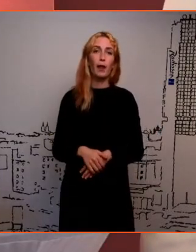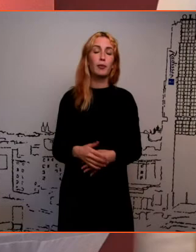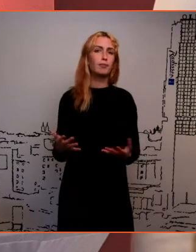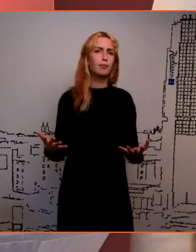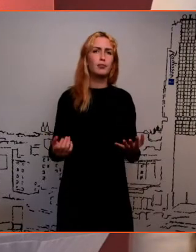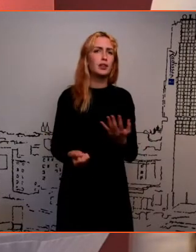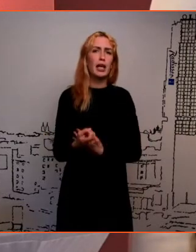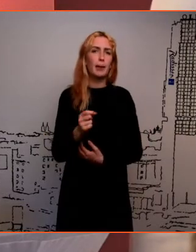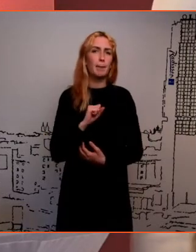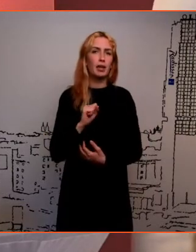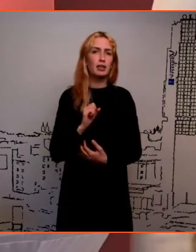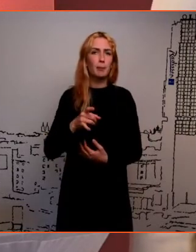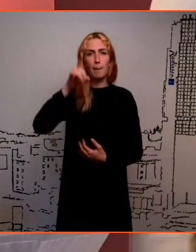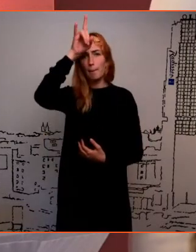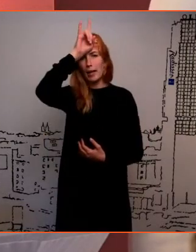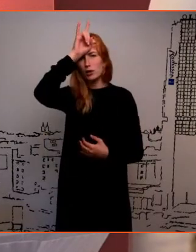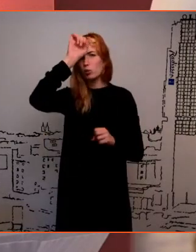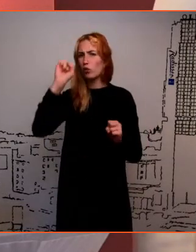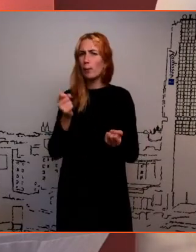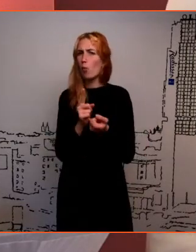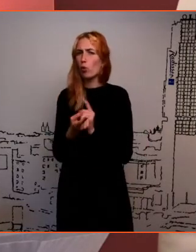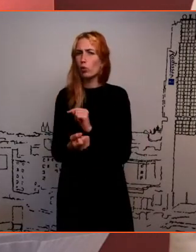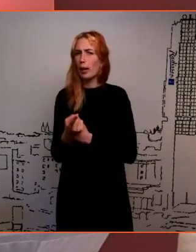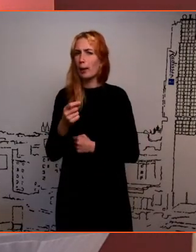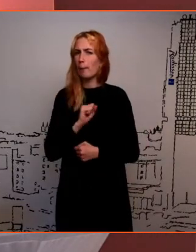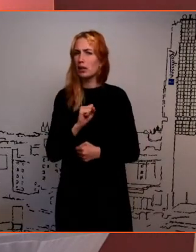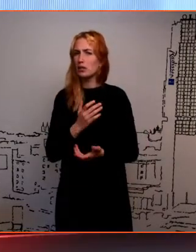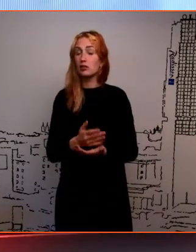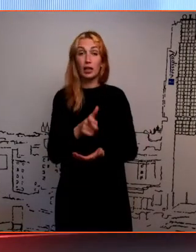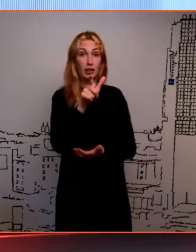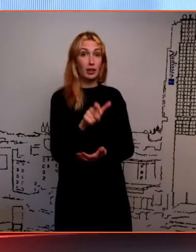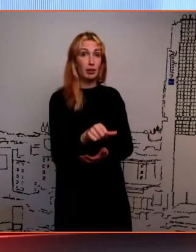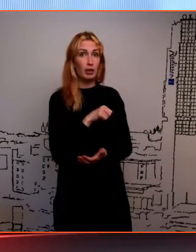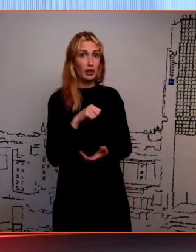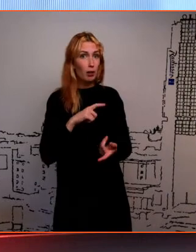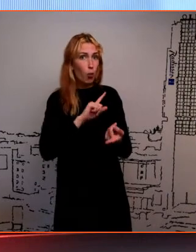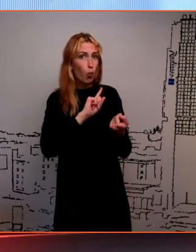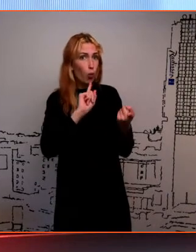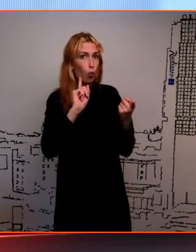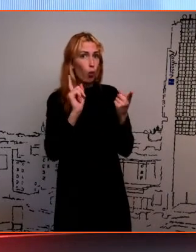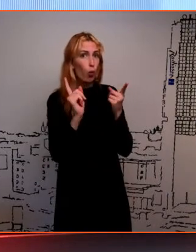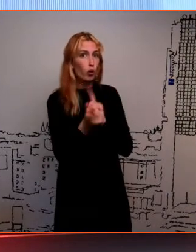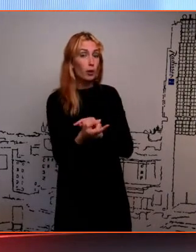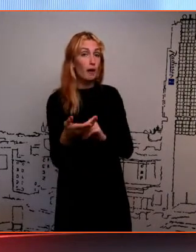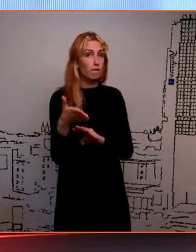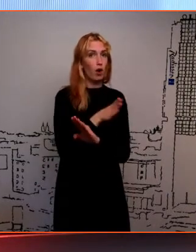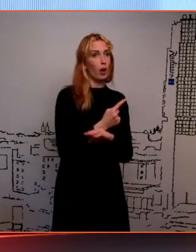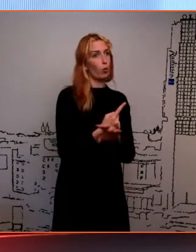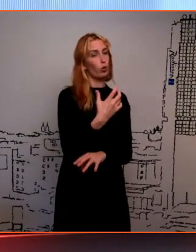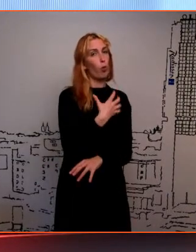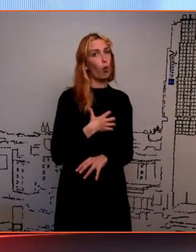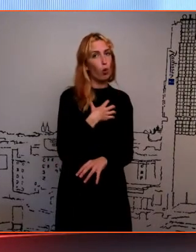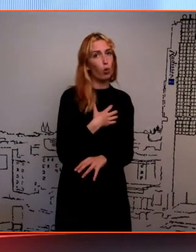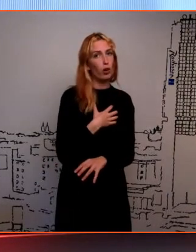Millest see tuleb, et on pettunud või millest tulevad muutused? Kas inimene ise siis nii palju muutub, et see, mis ühele hetkel tundub oluline,